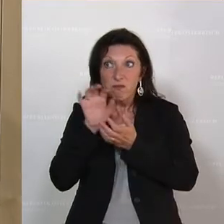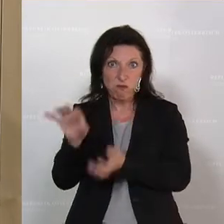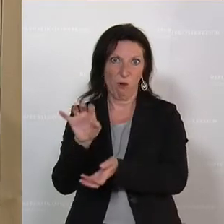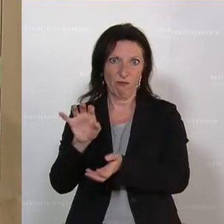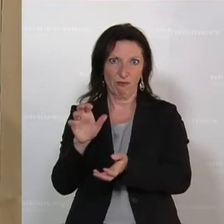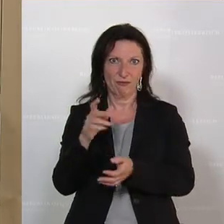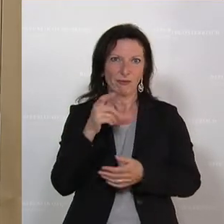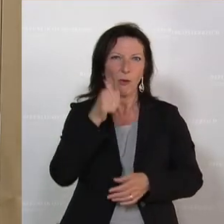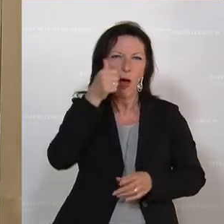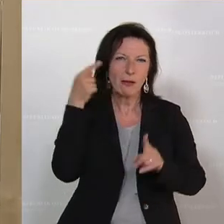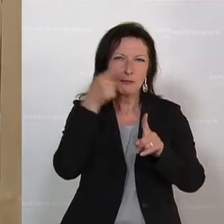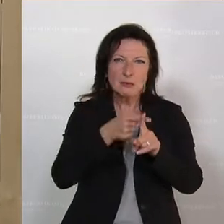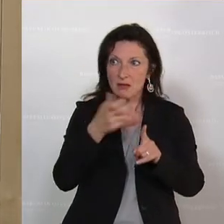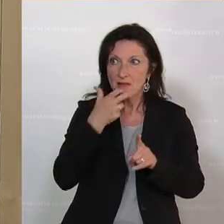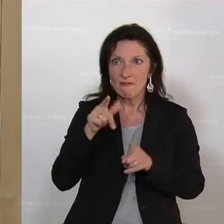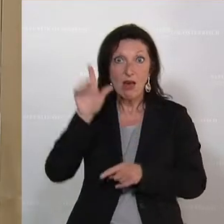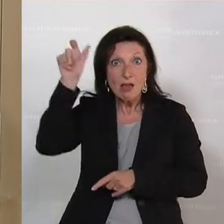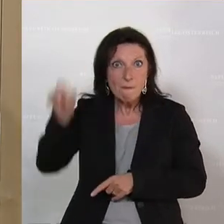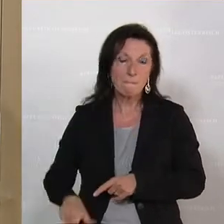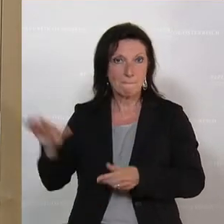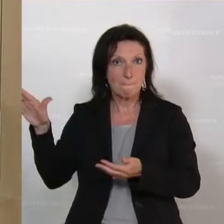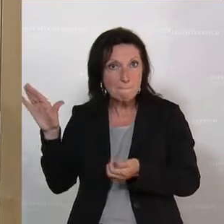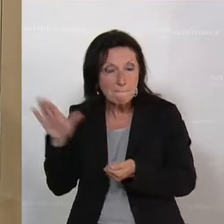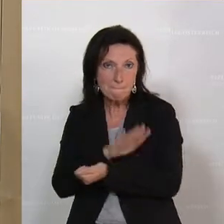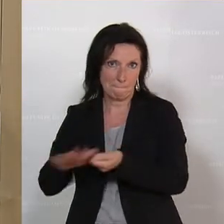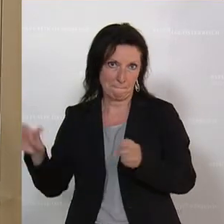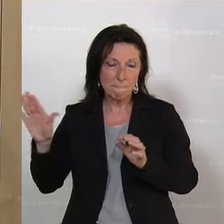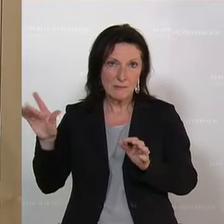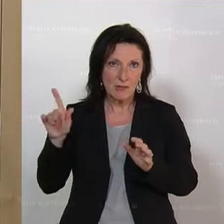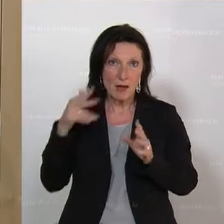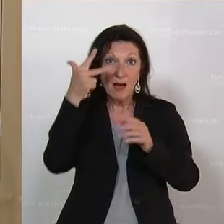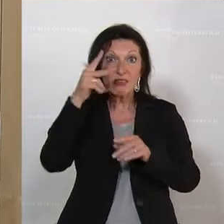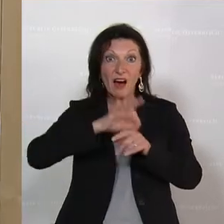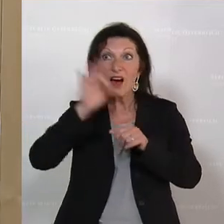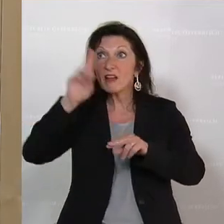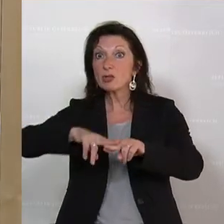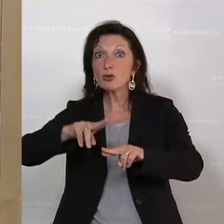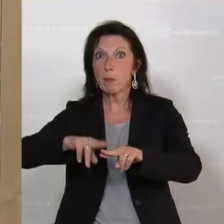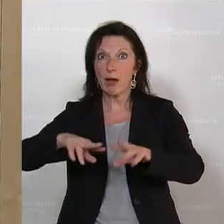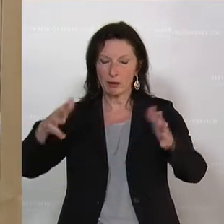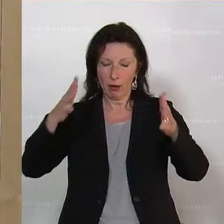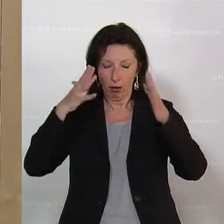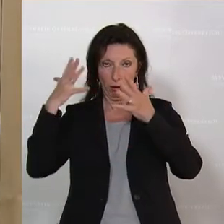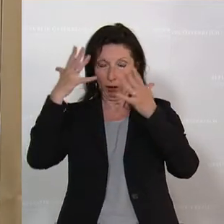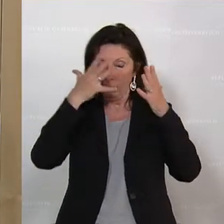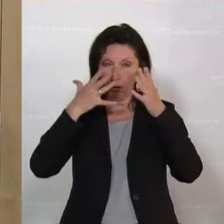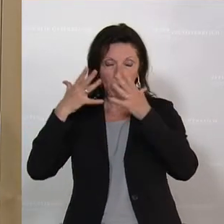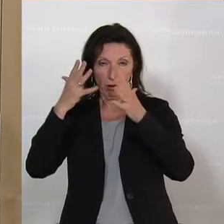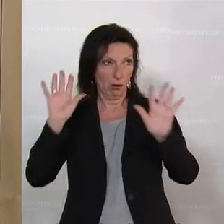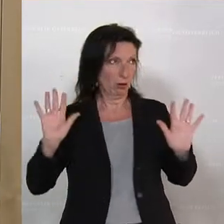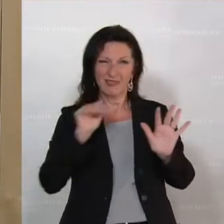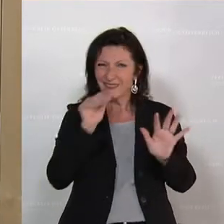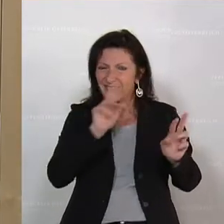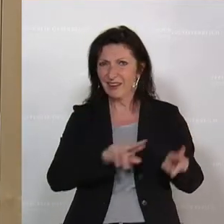jemanden fertig zu machen. Und ich habe auch mit dieser Person gesprochen danach. Da ist man drei Tage danach noch einem Ausnahmezustand, weil es ganz einfach